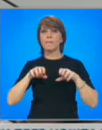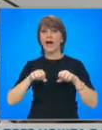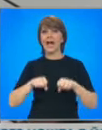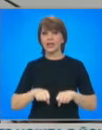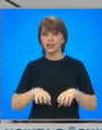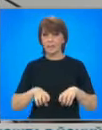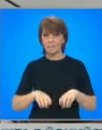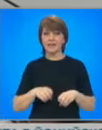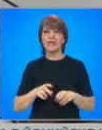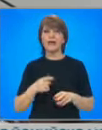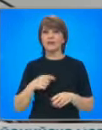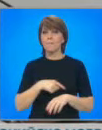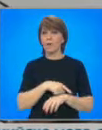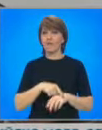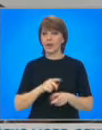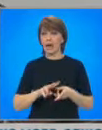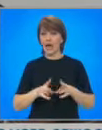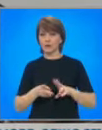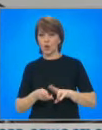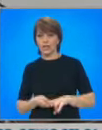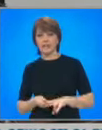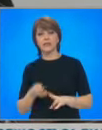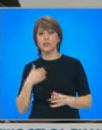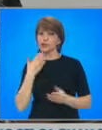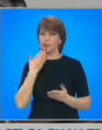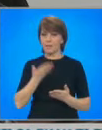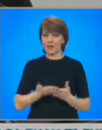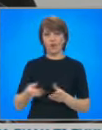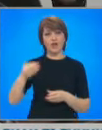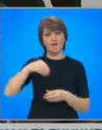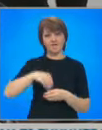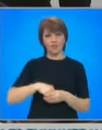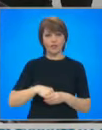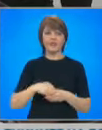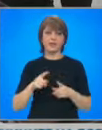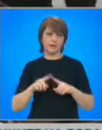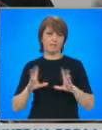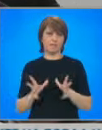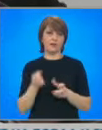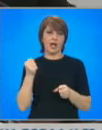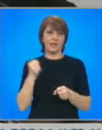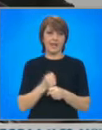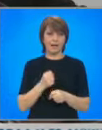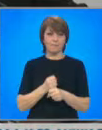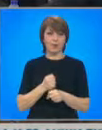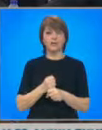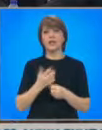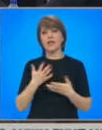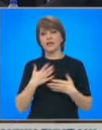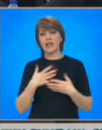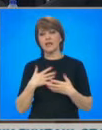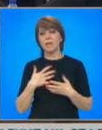по време на актуализацията да предложим механизъм за фонд Радио и Телевизия, така че той най-накраята за работ и да си имаме независими медии с